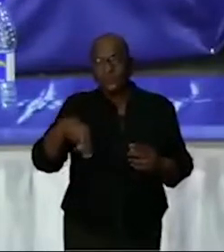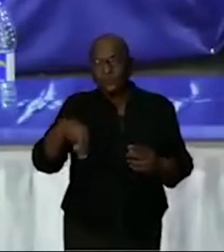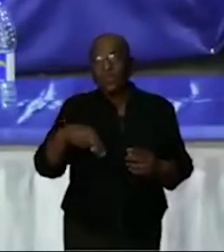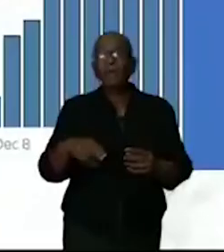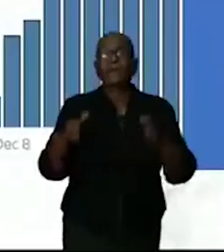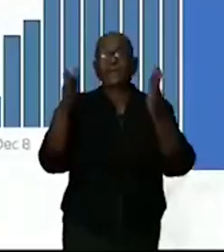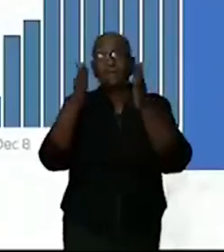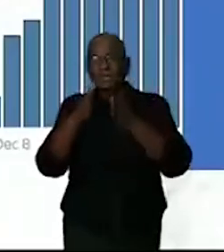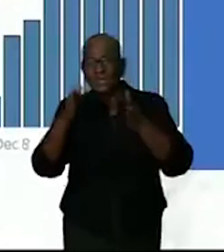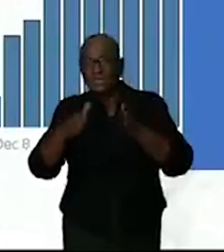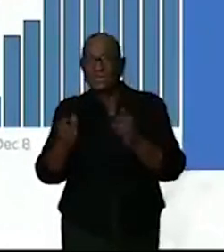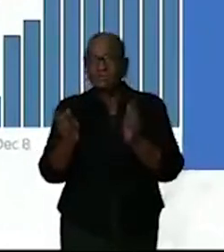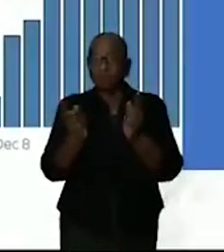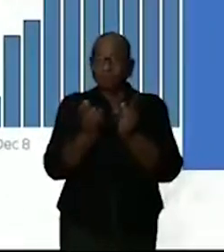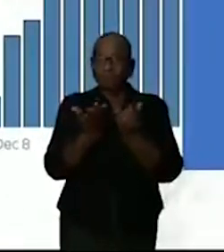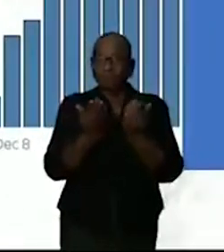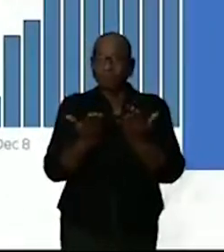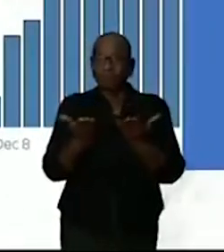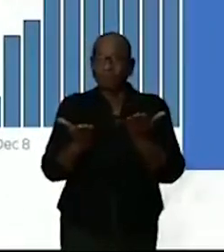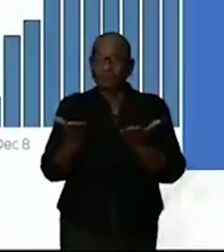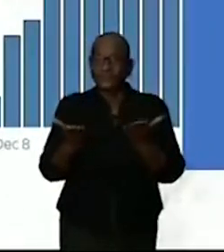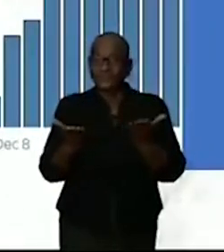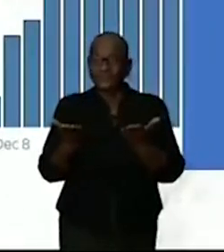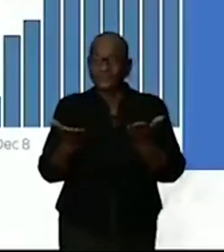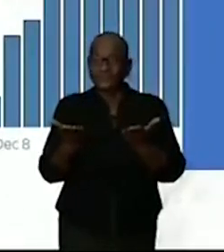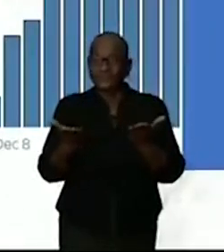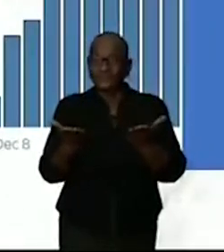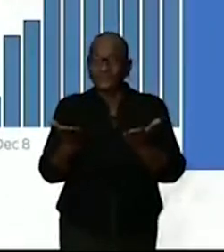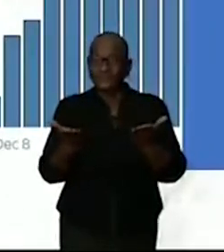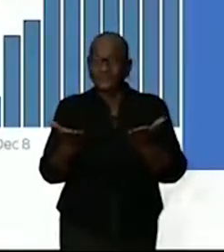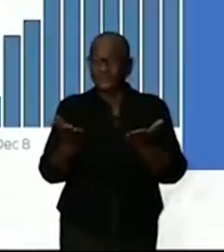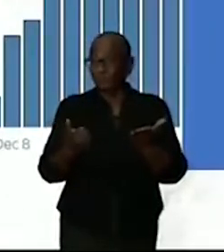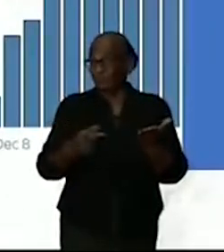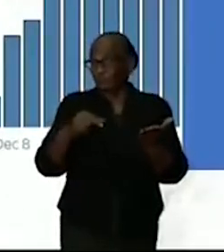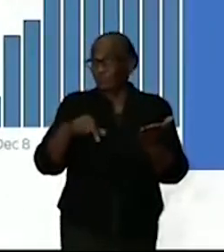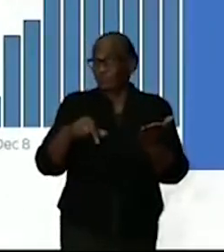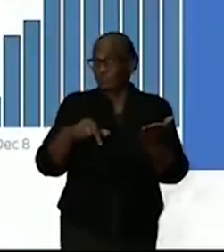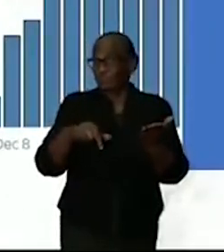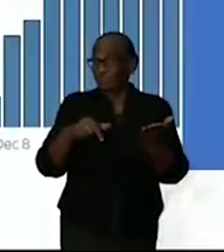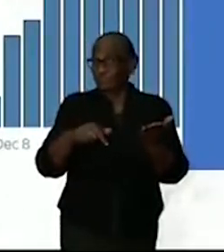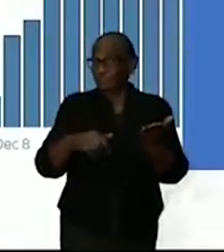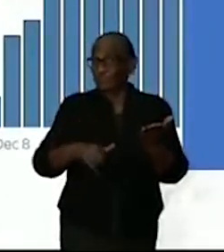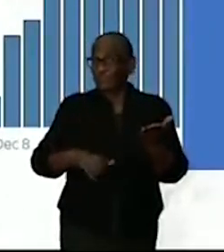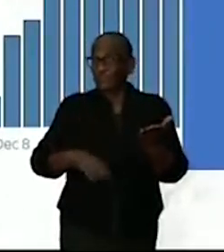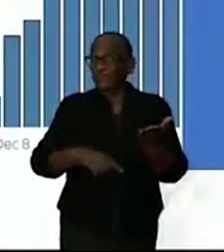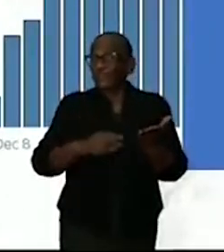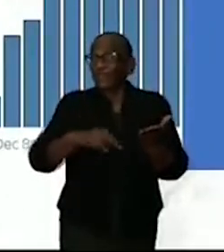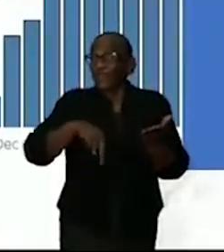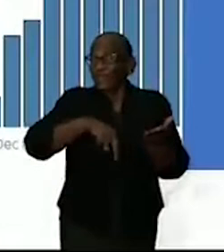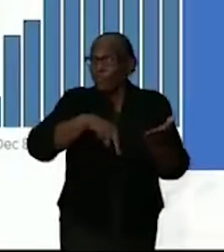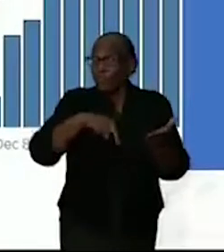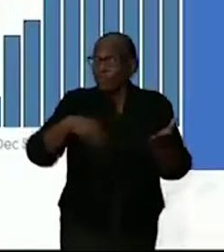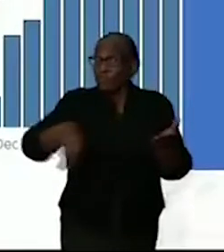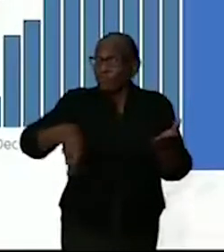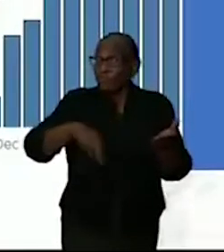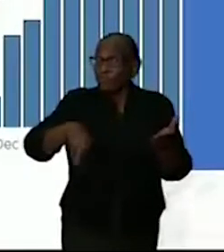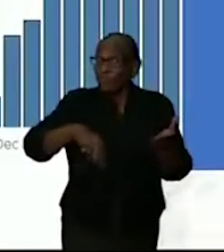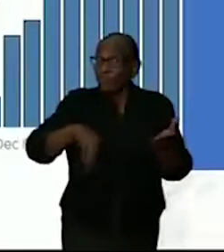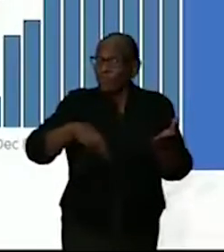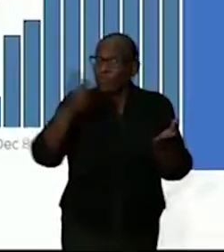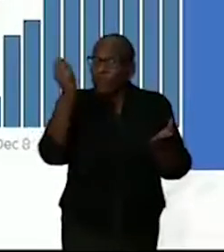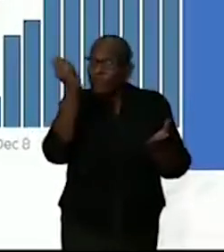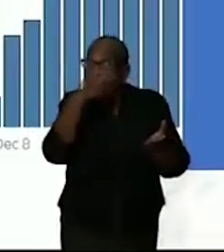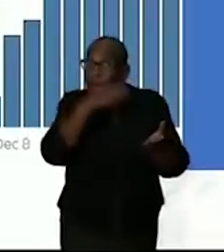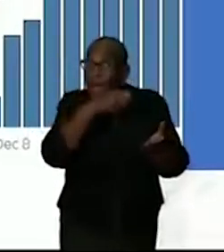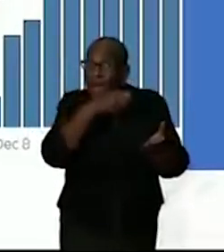december naast elkaar, de totalen. En we zien dat voor het aantal gevallen, in de hele maand november, we nu in